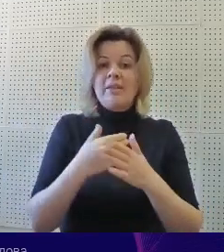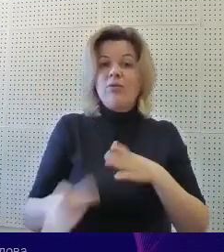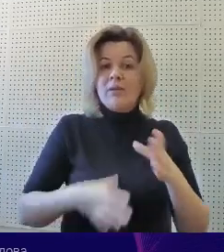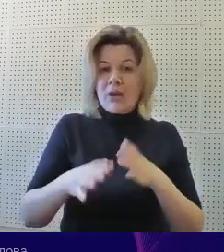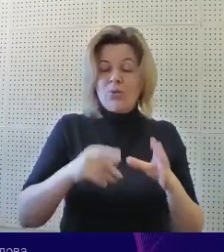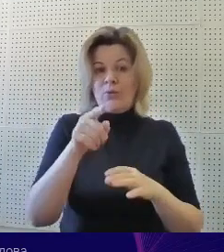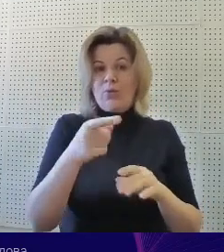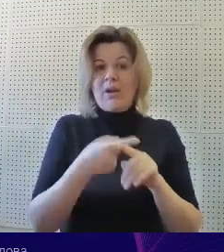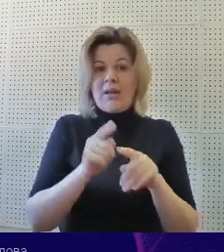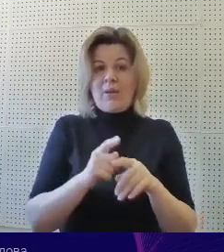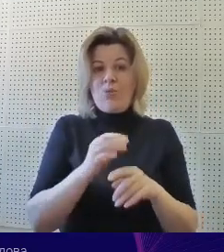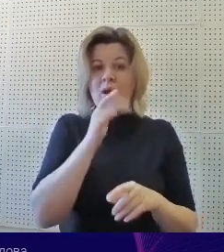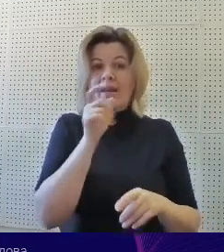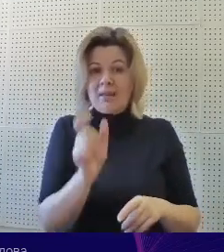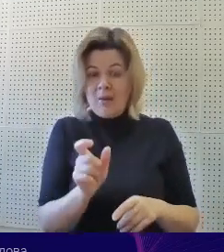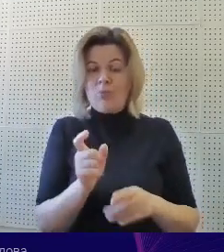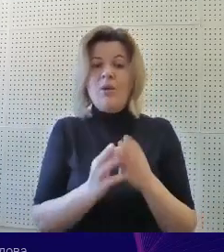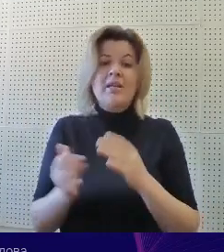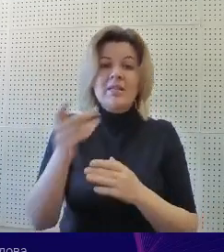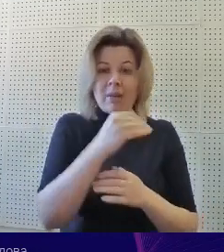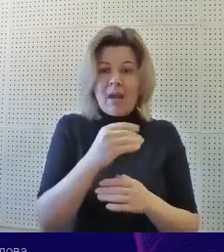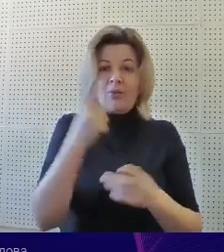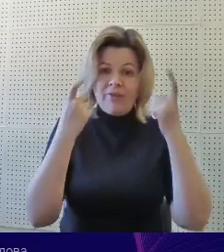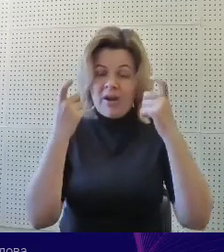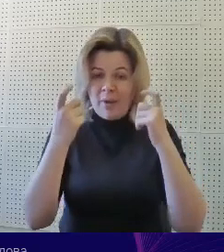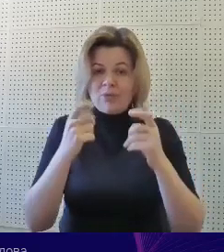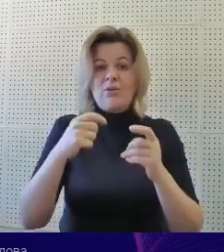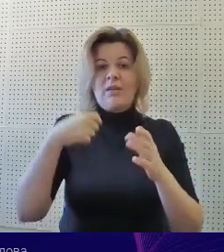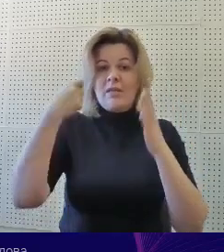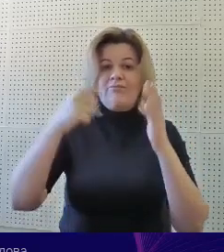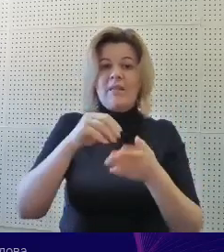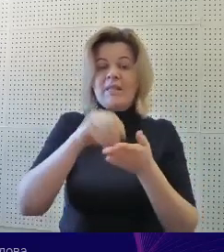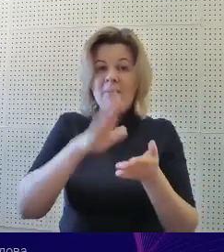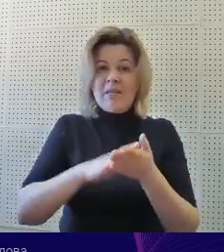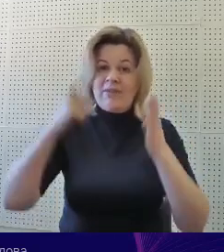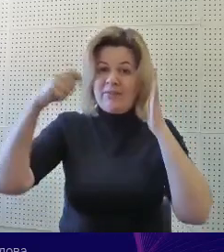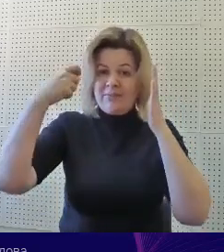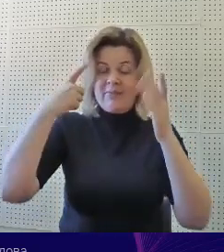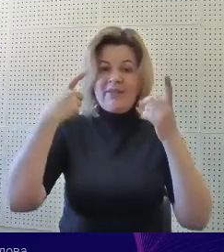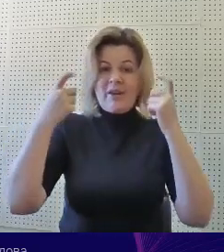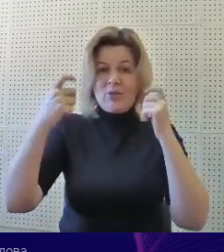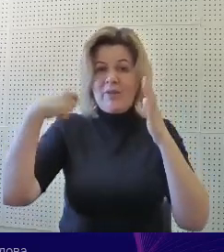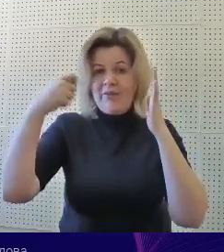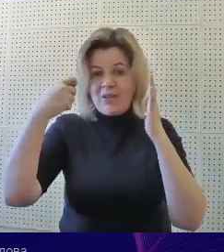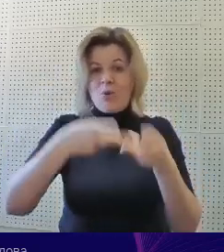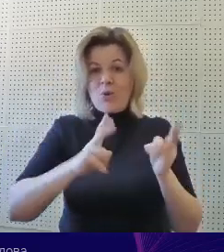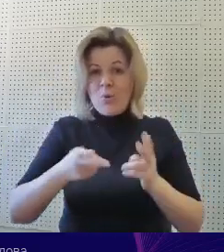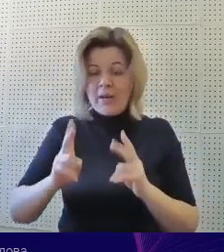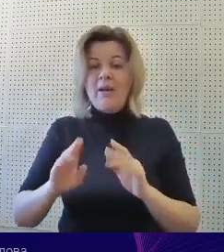собирают информацию о профессиях, записывают информационные видеоролики. Затем планируется разместить эти